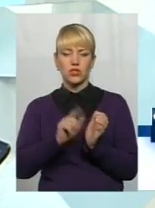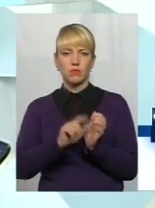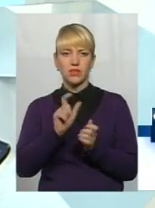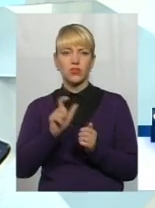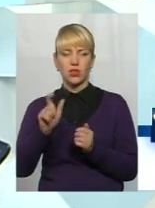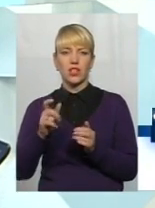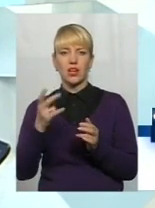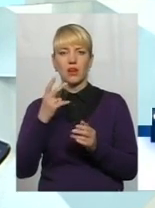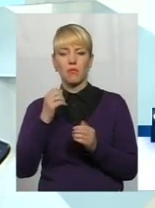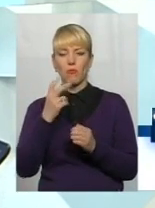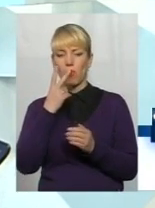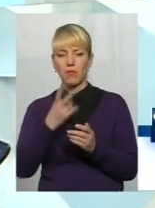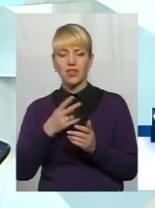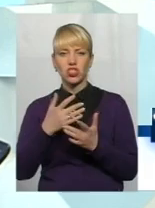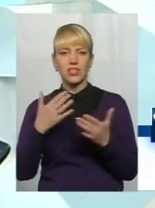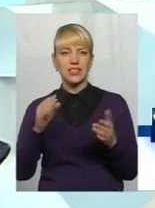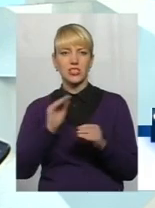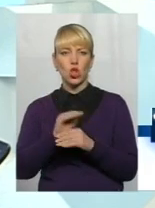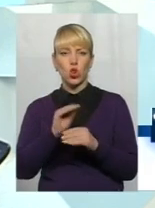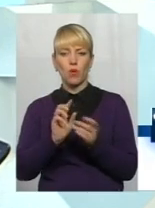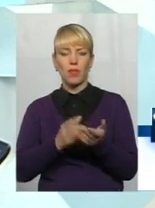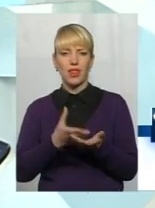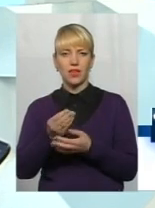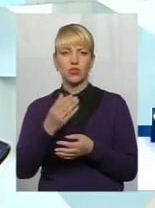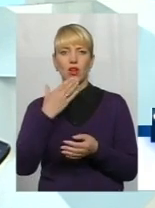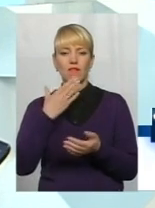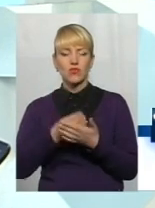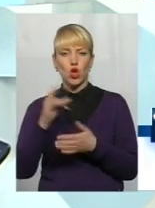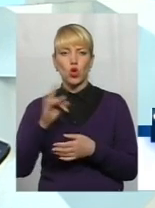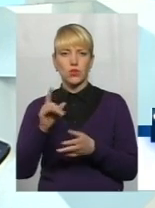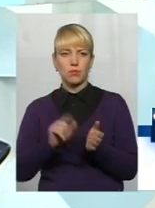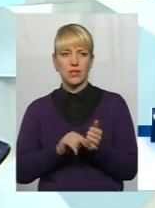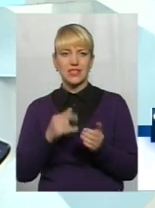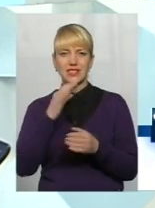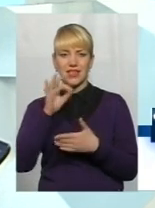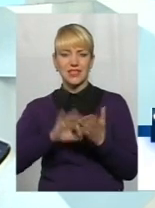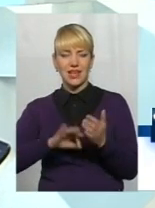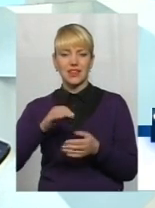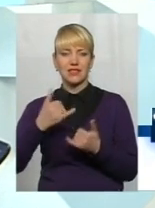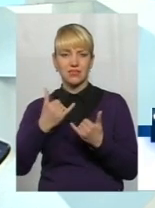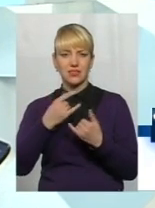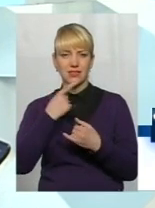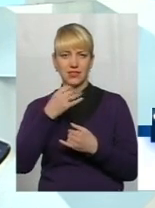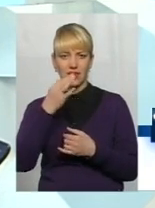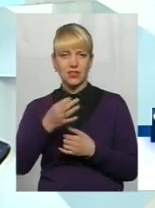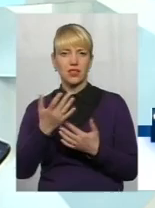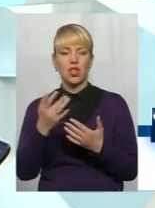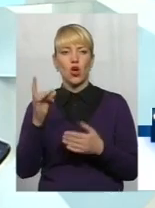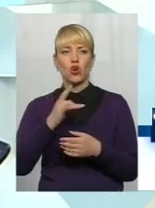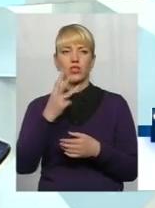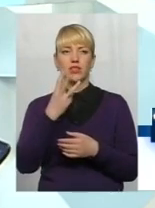побачить різну доплату в своєму розмірі пенсії. Тому сказати зразу вам про розмірі пенсії